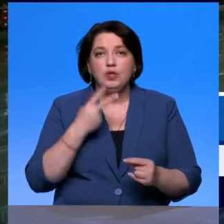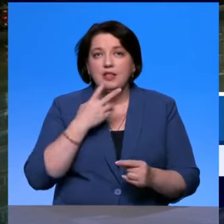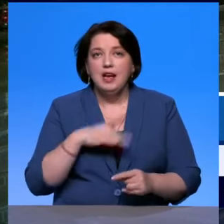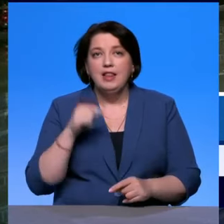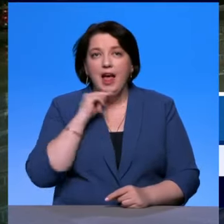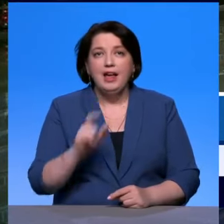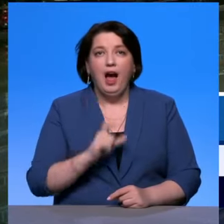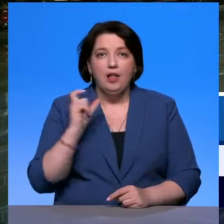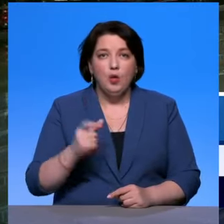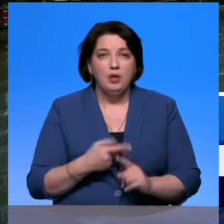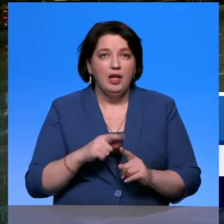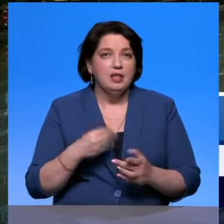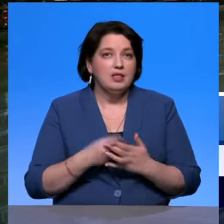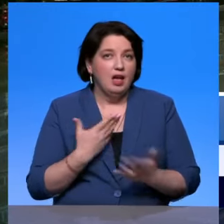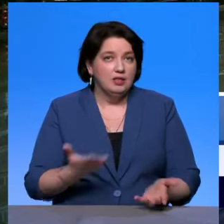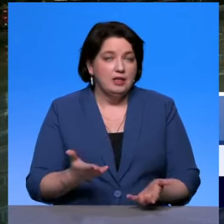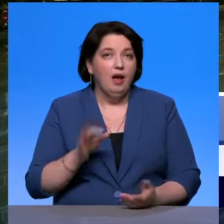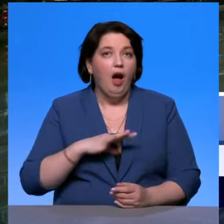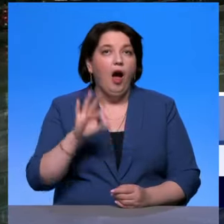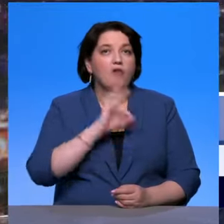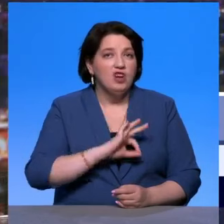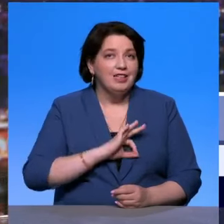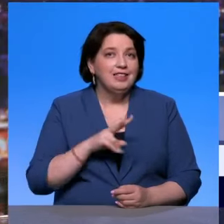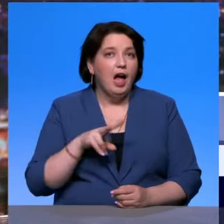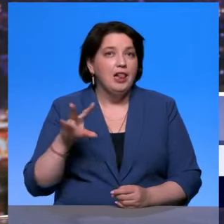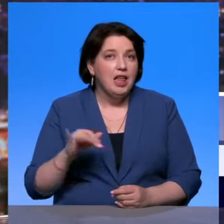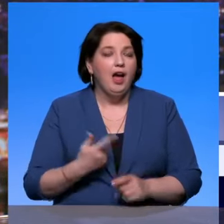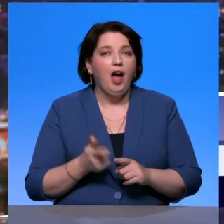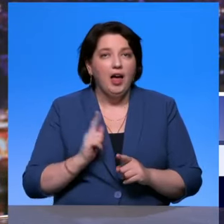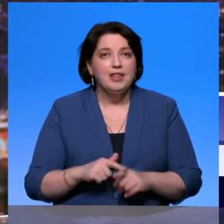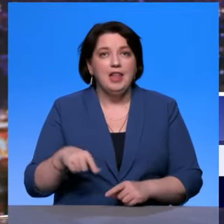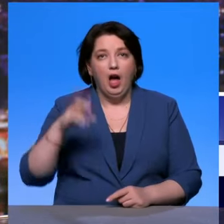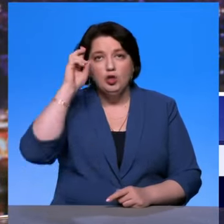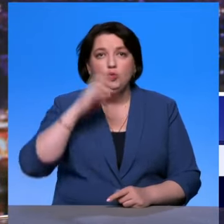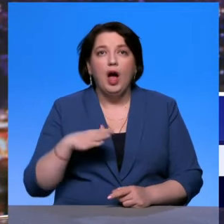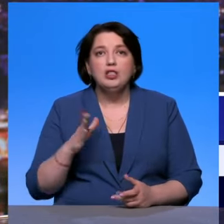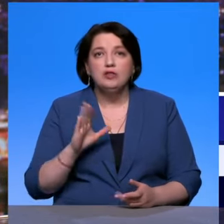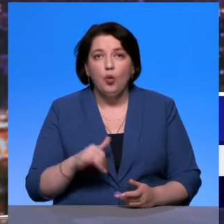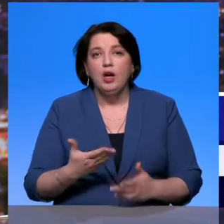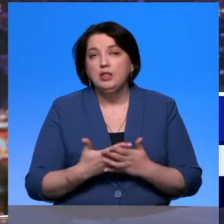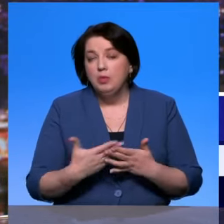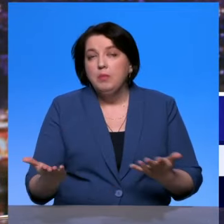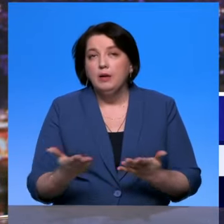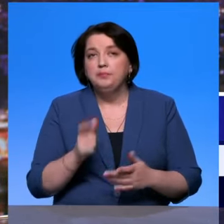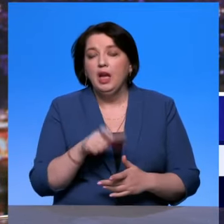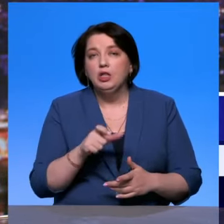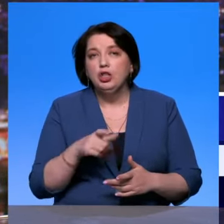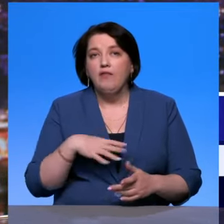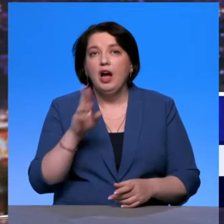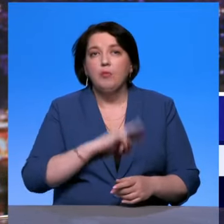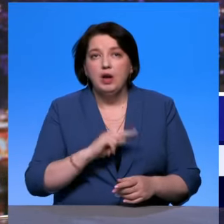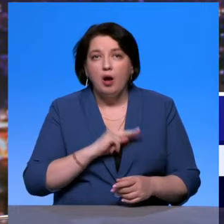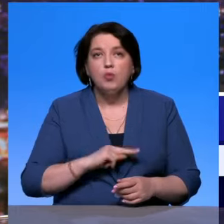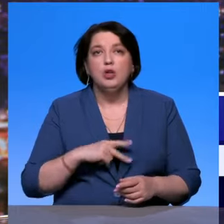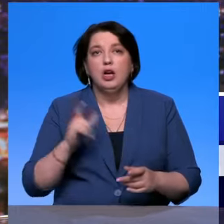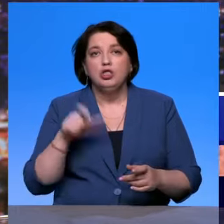наверное, не оценка, а выгодно ли это государству, вот эта формула? А если человек поработал, не знаю, его вот встретили, привезли ему контейнер,